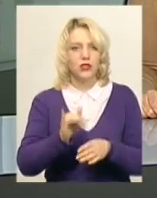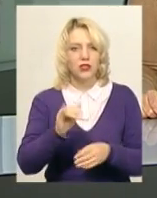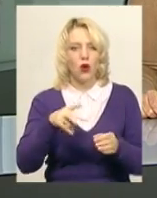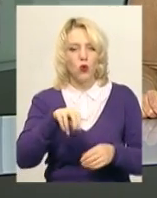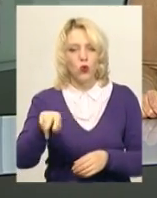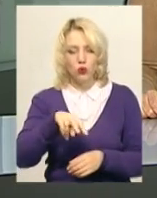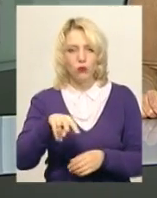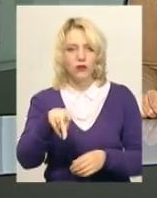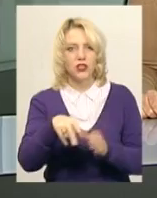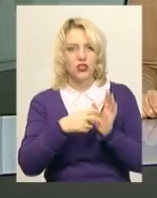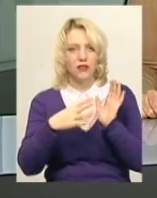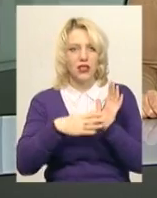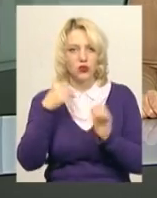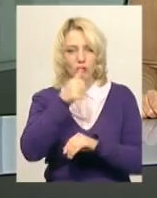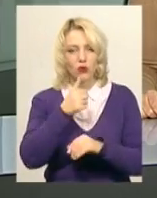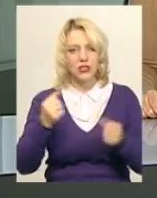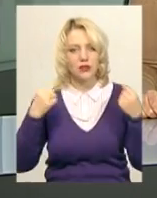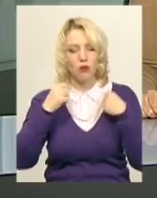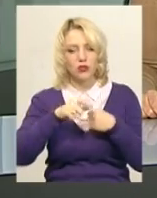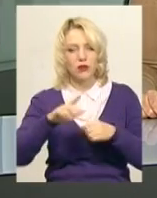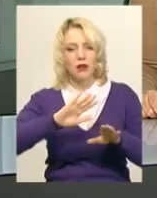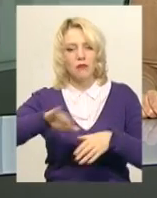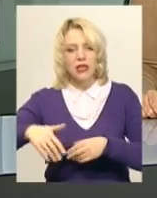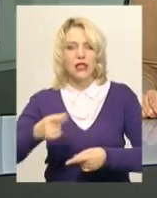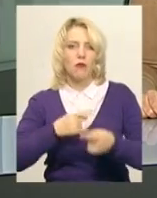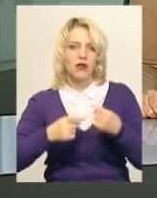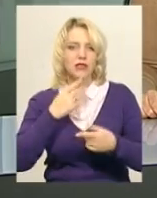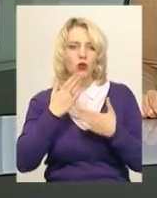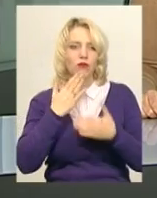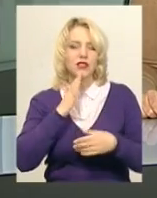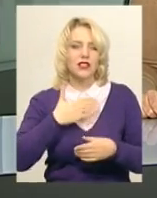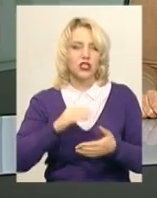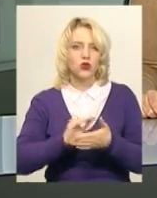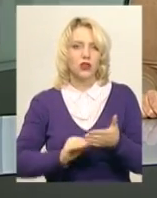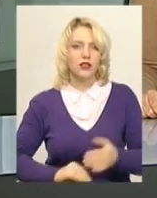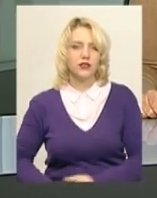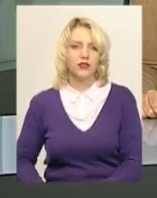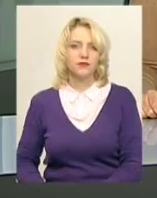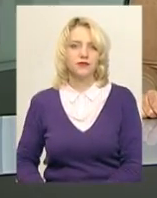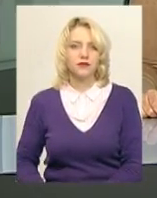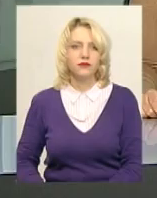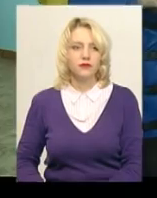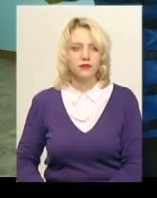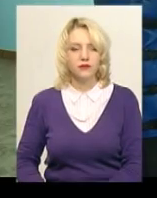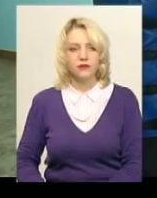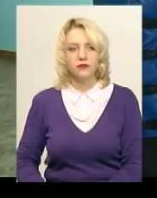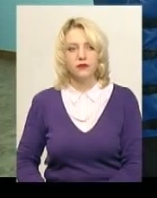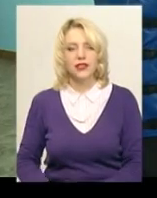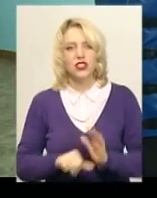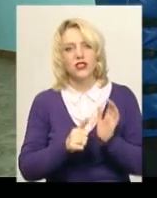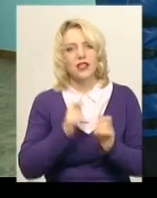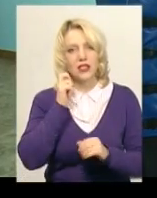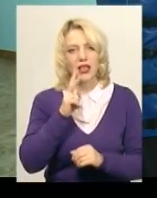2019 року. Зі спортсменами після повернення спілкувалася наша журналістка Леся Боровець. 16